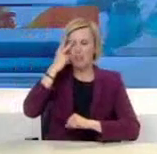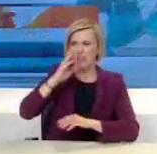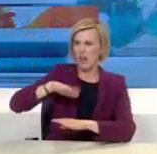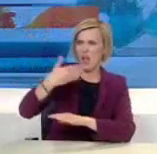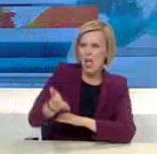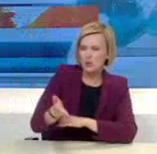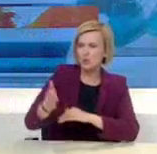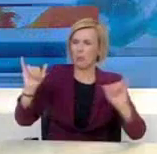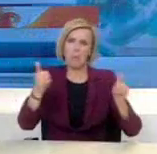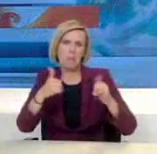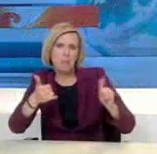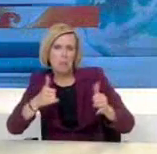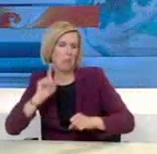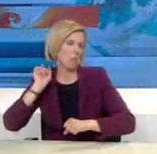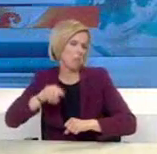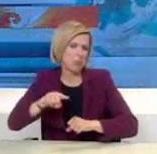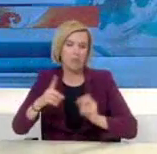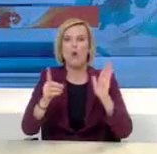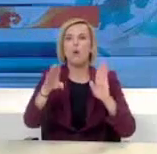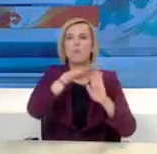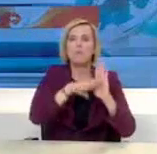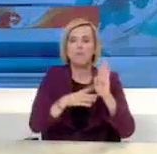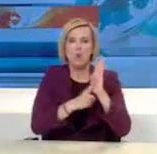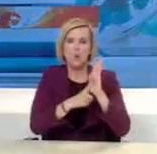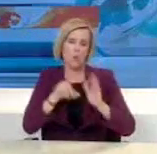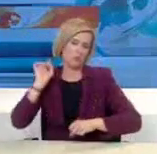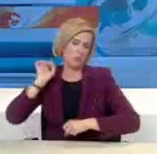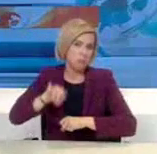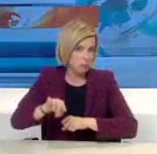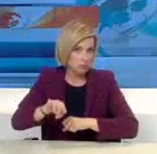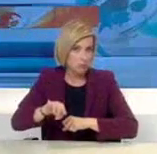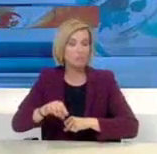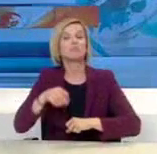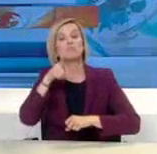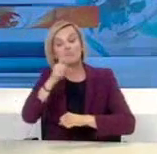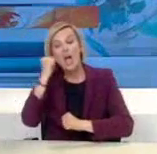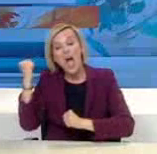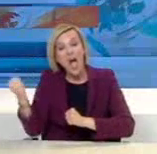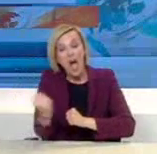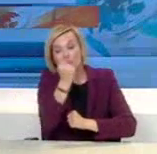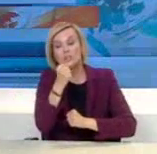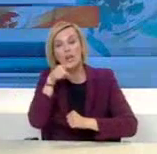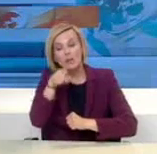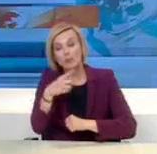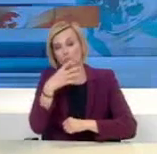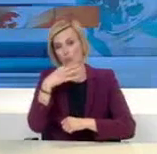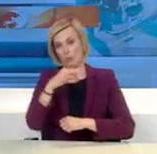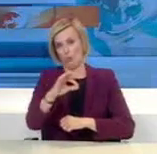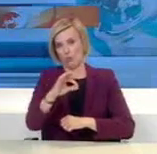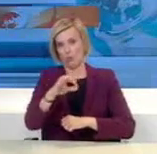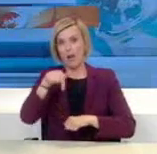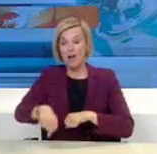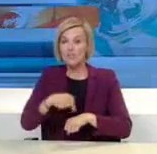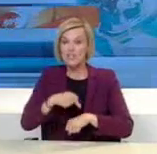ευθύνης ως το συλλογικό μας όπλο για την αναχέτηση της πανδημίας. Τώρα είναι ώρα όλοι μαζί,